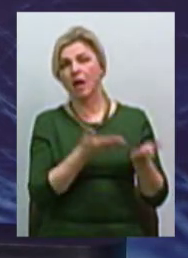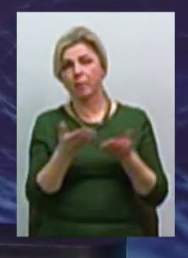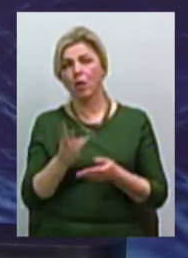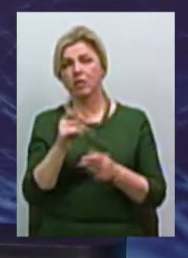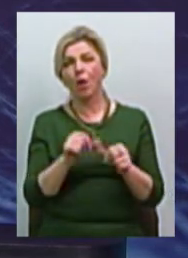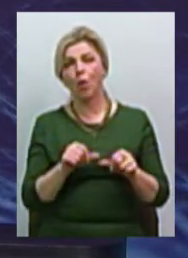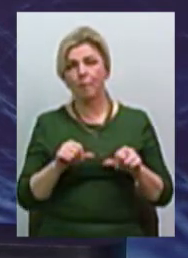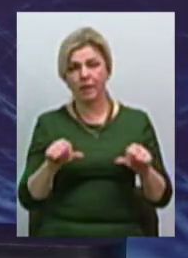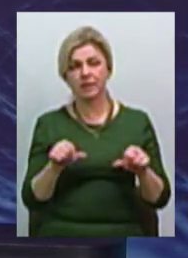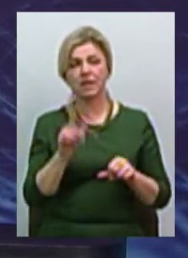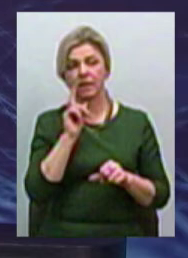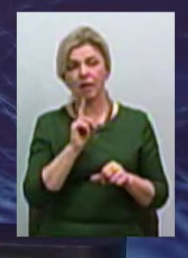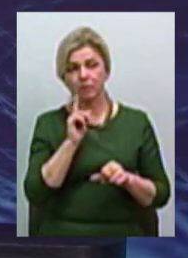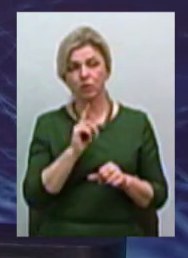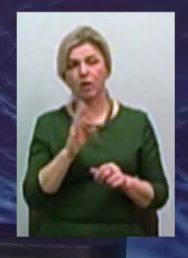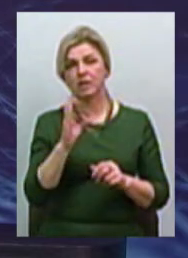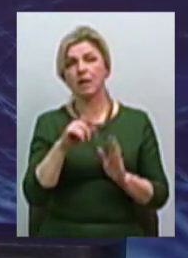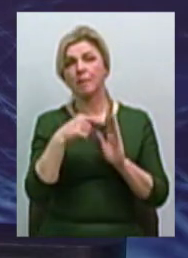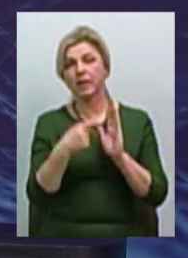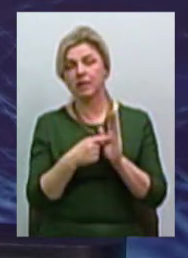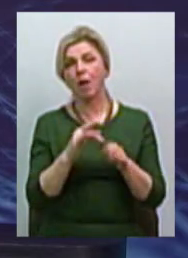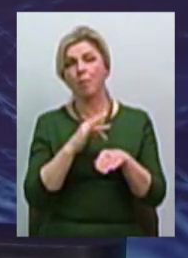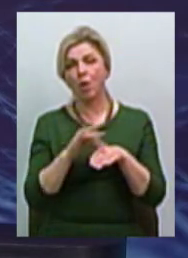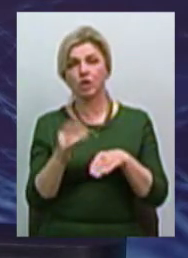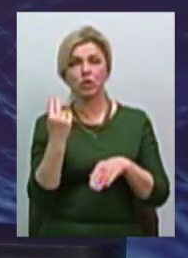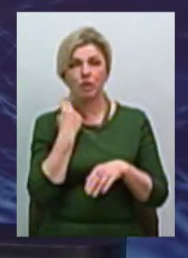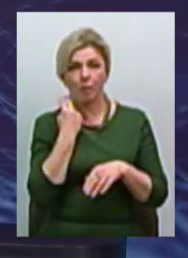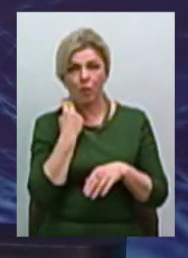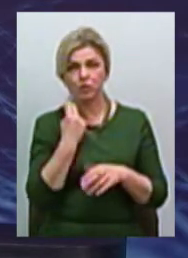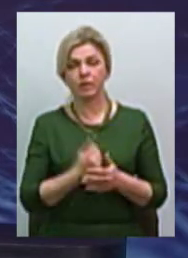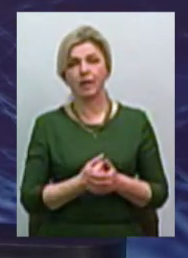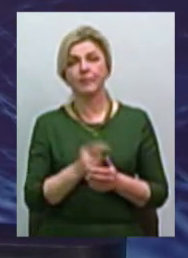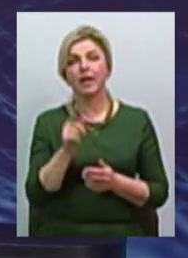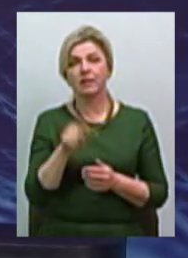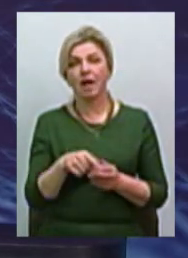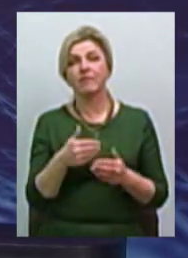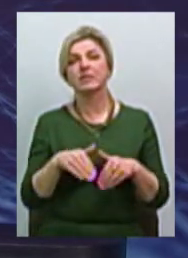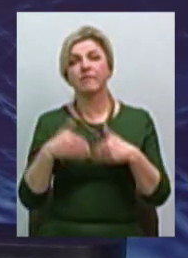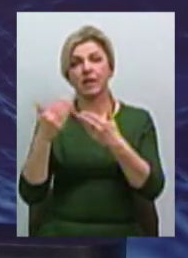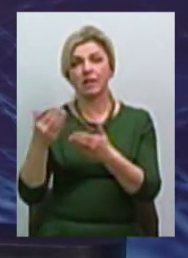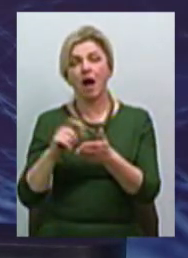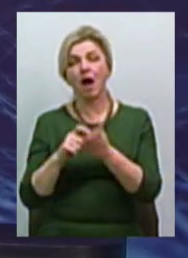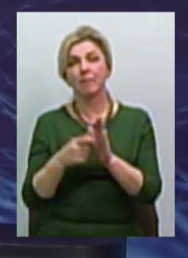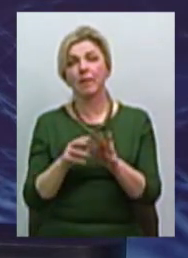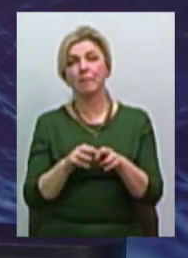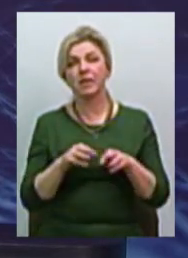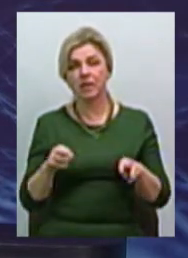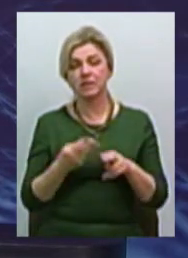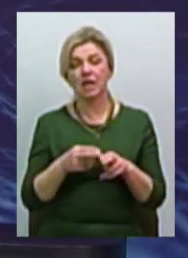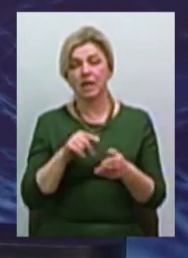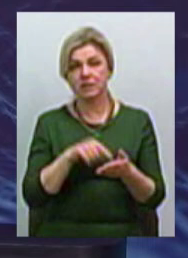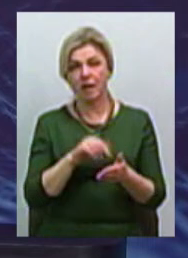комісії на відповідні тим часом з питань погашення заборгованості. Навіть зверталися до кабінету міністру з цього приводу, щоб